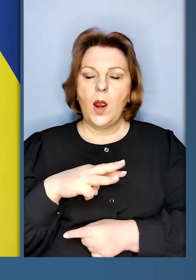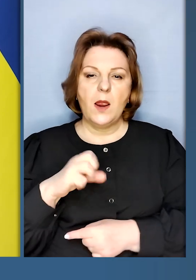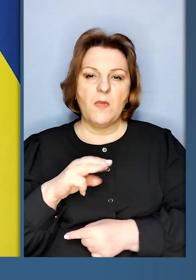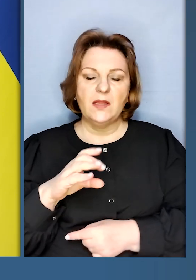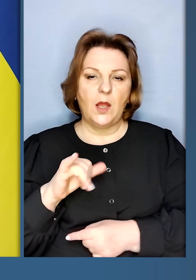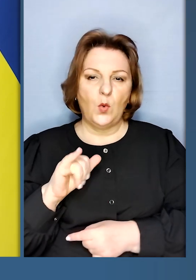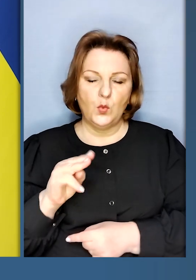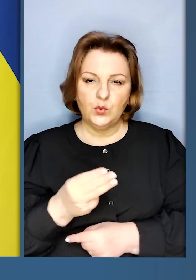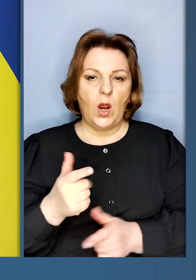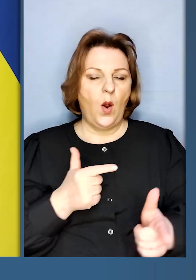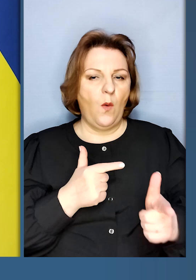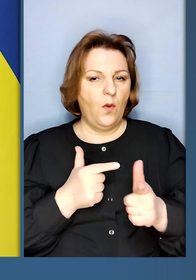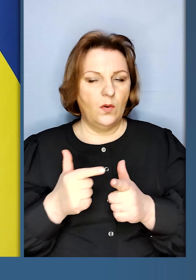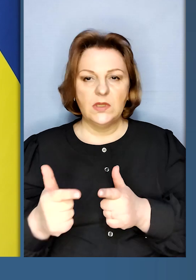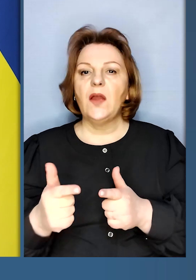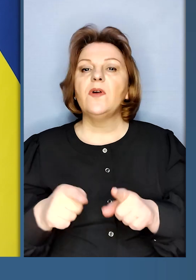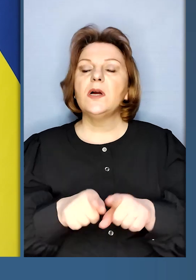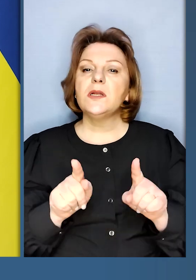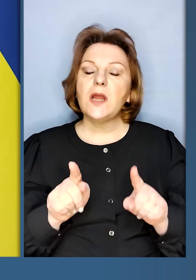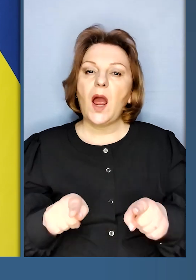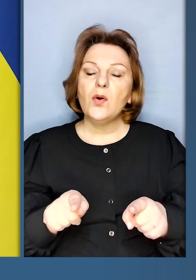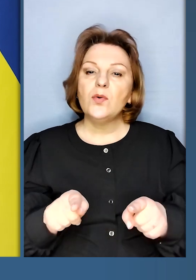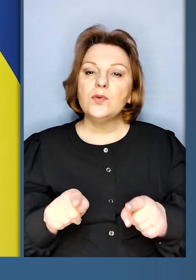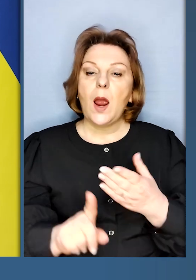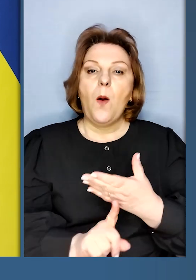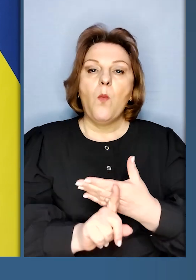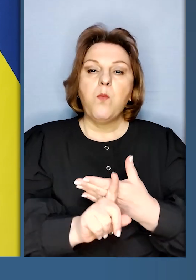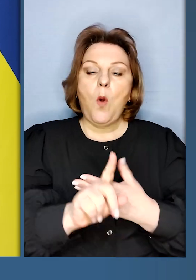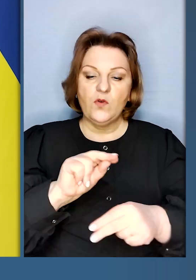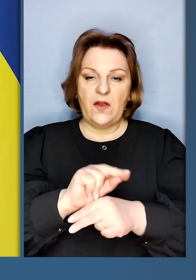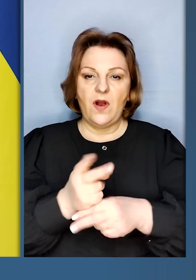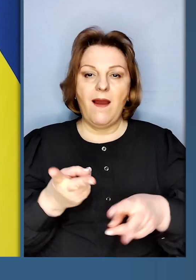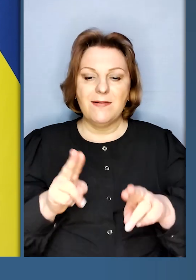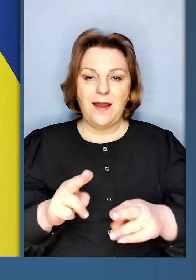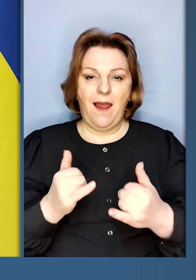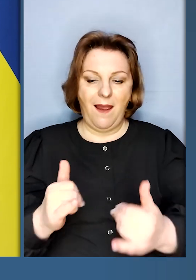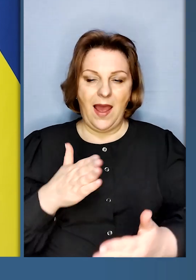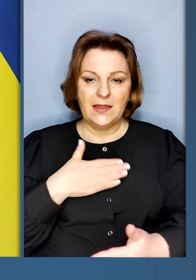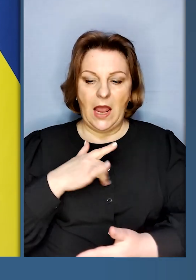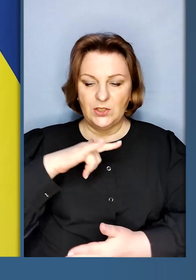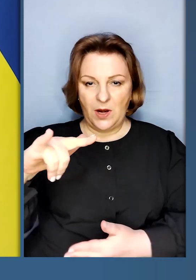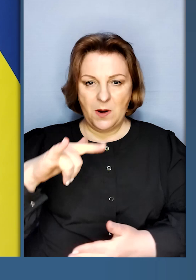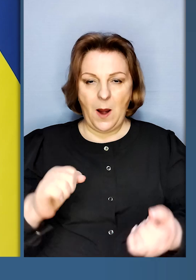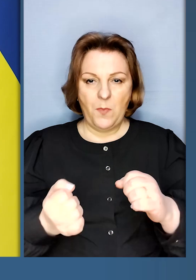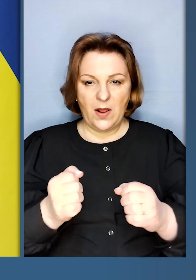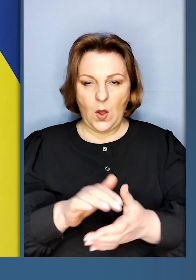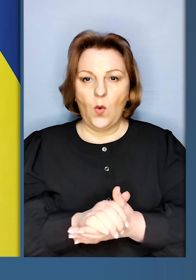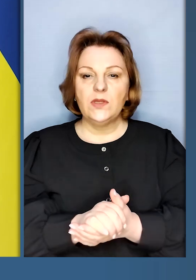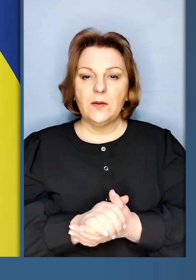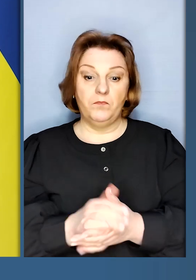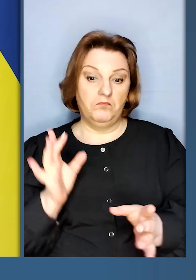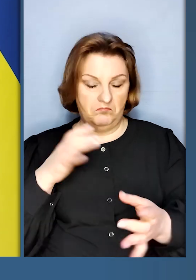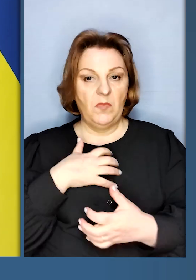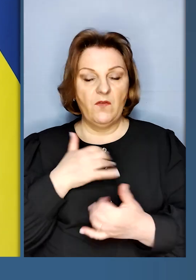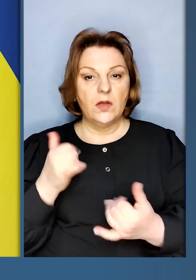Матерош готовий також почати навчання для наших пілотів. І це